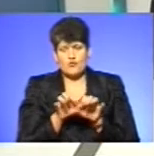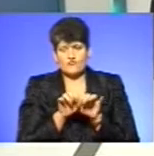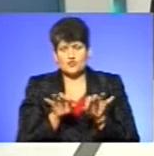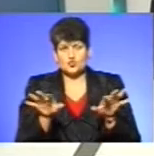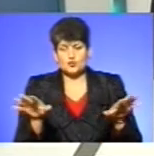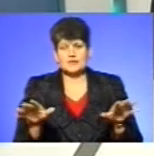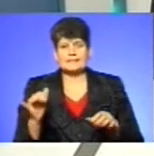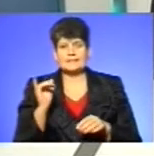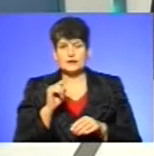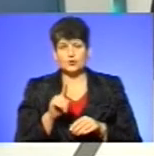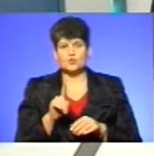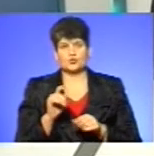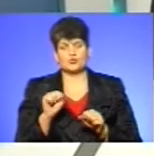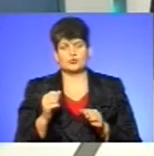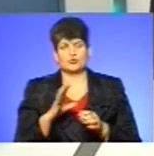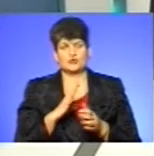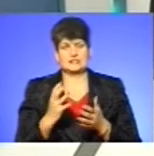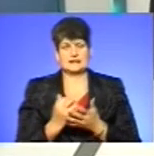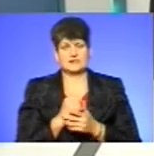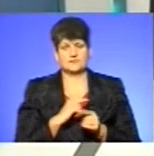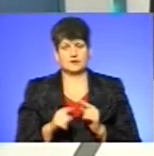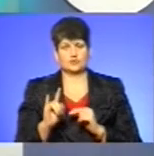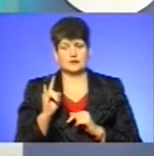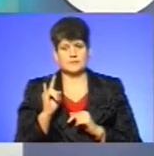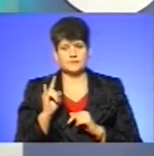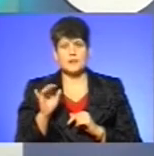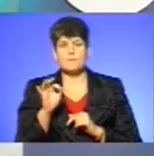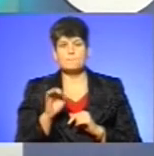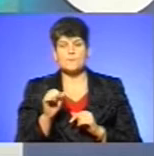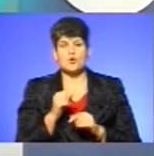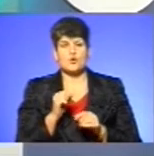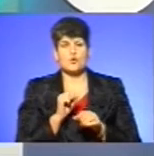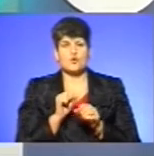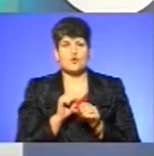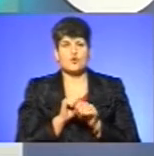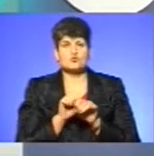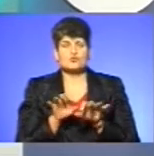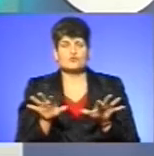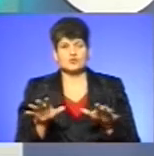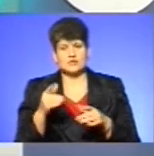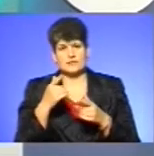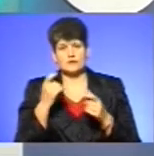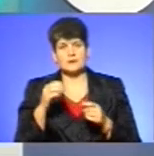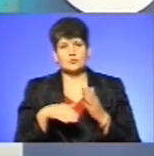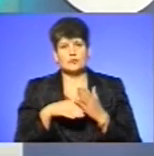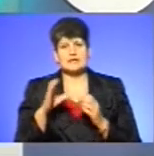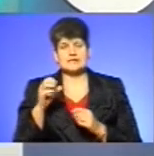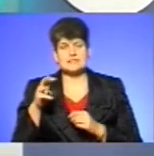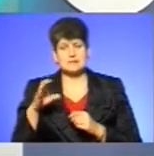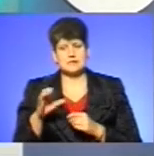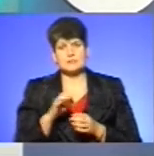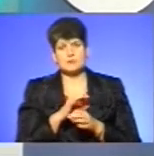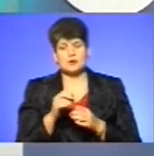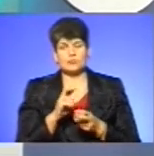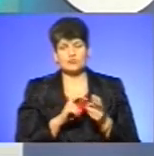можна було знайти скоріше дитину. Про розповсюдження інформації за допомогою СМС і саме проєкт пошуку дітей ми